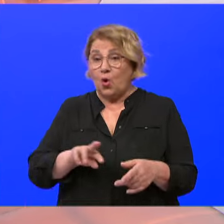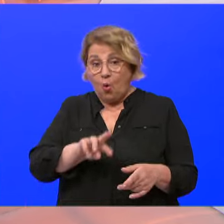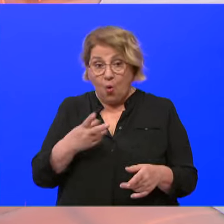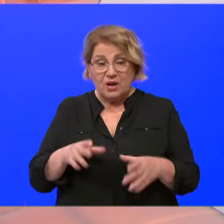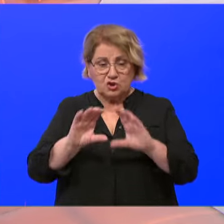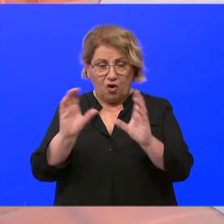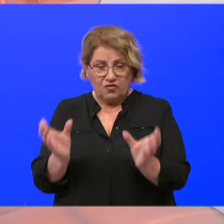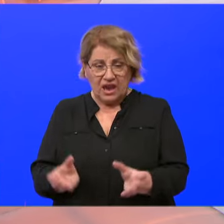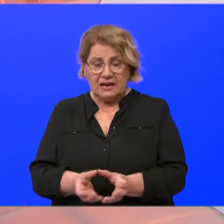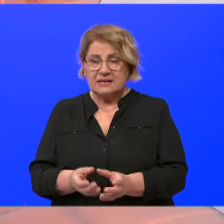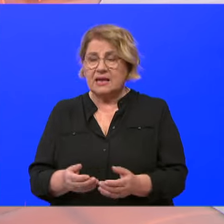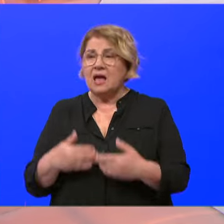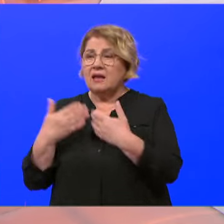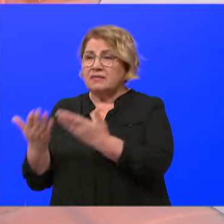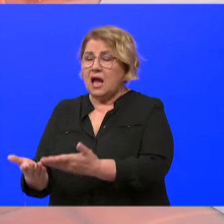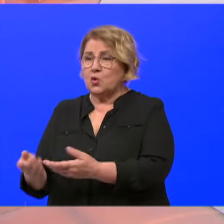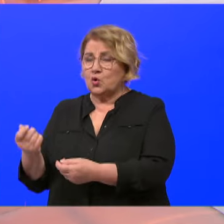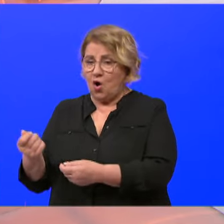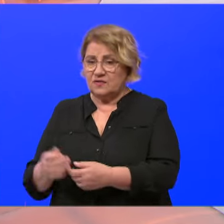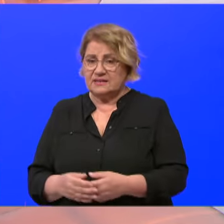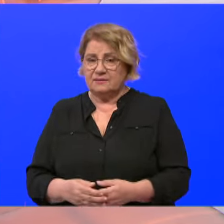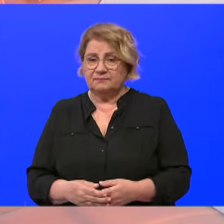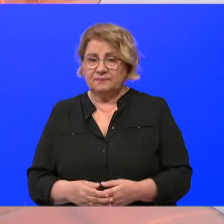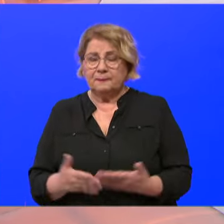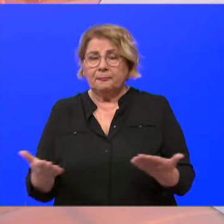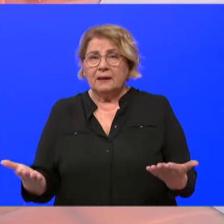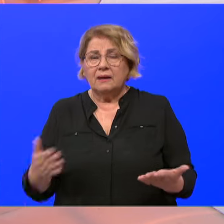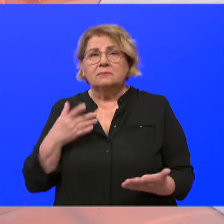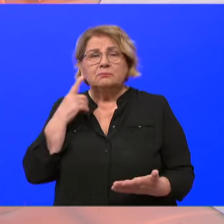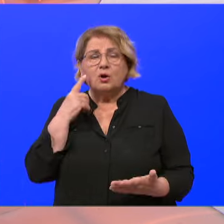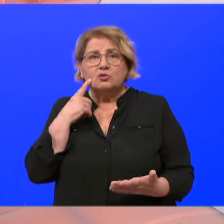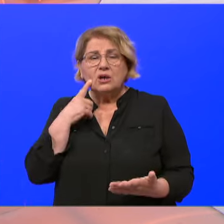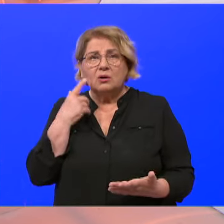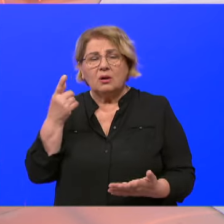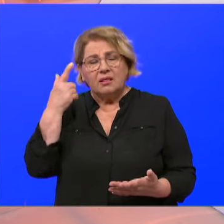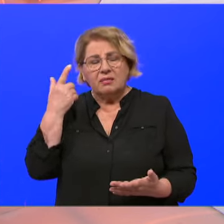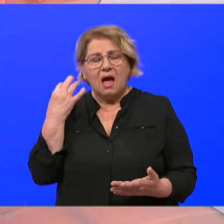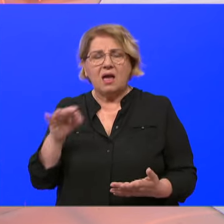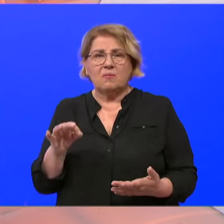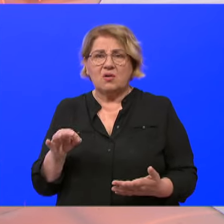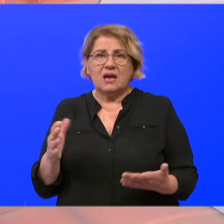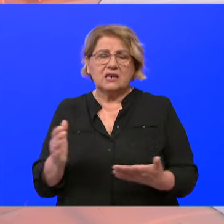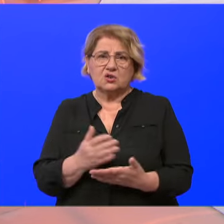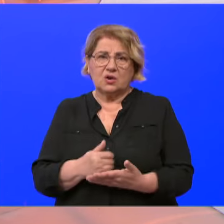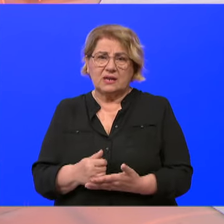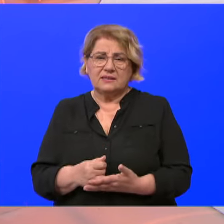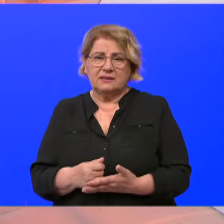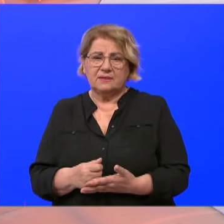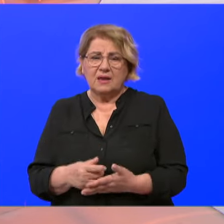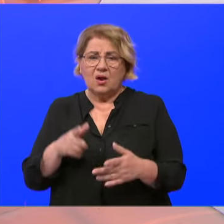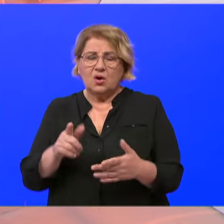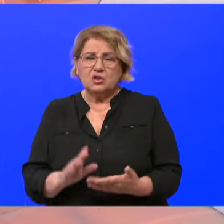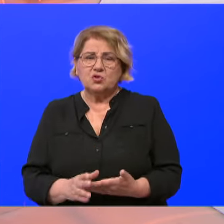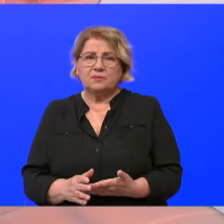sredstva koja zarađujemo nastojimo na najpametniji način u iskoristiti i upotrebiti. Mi smo